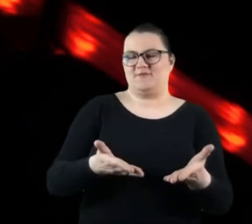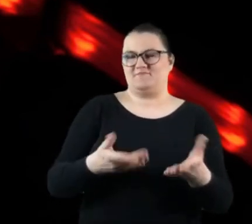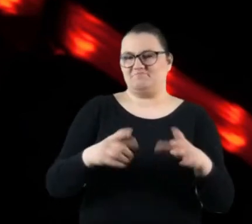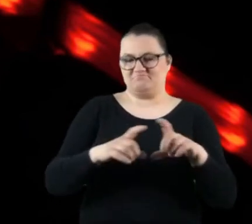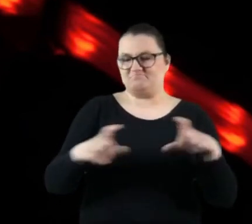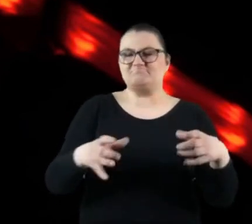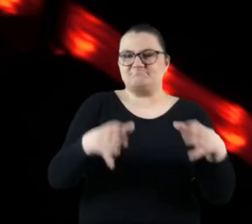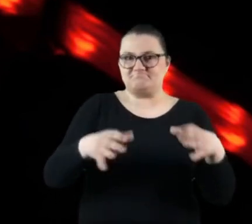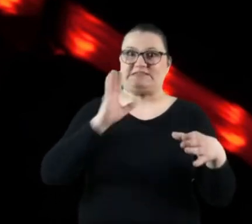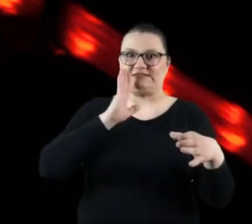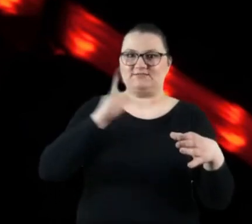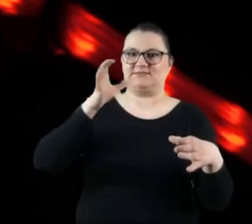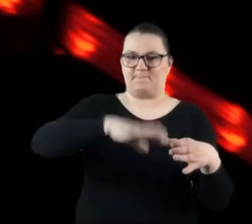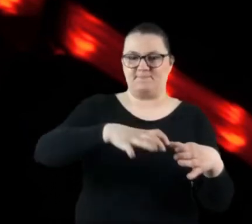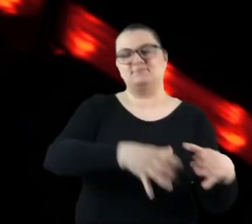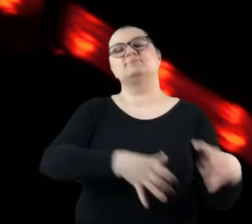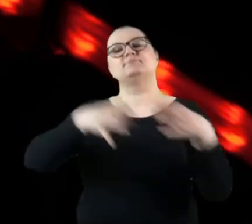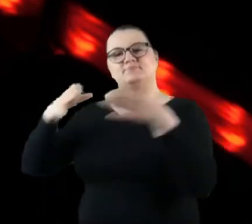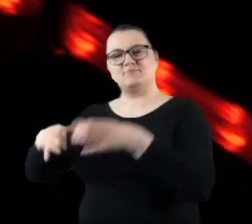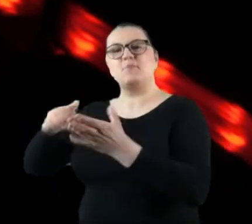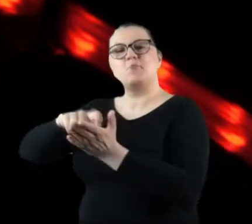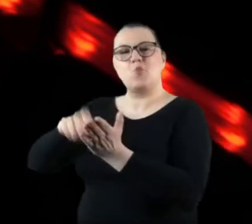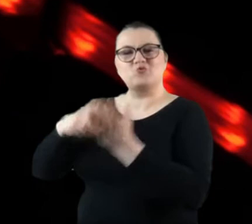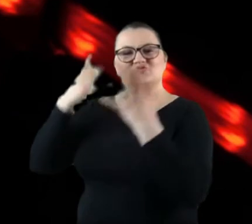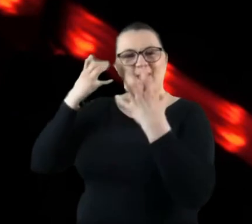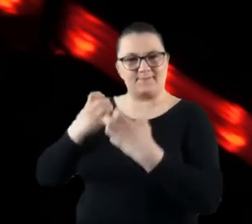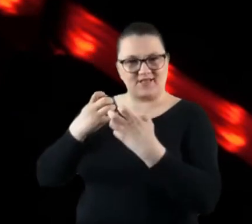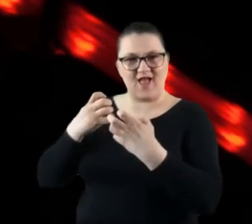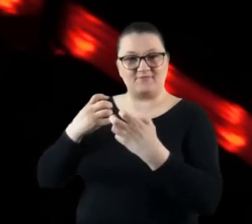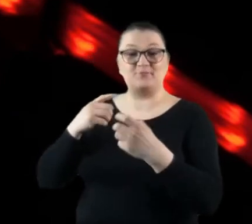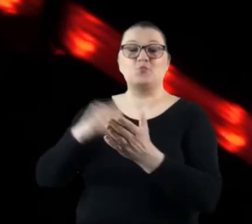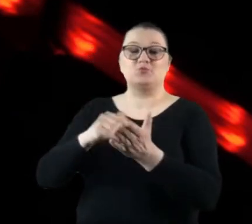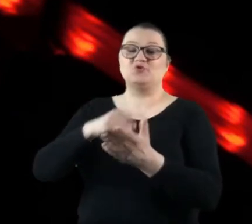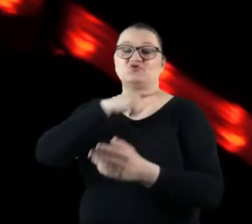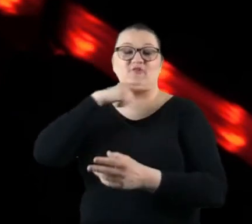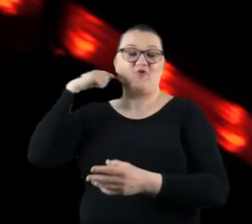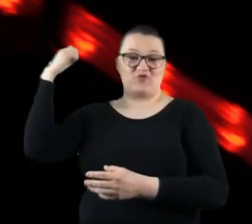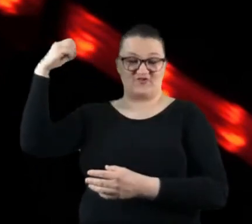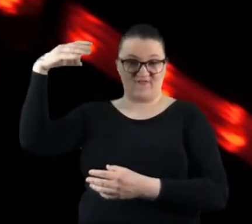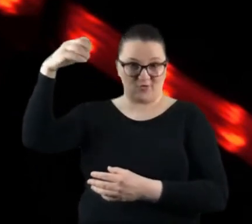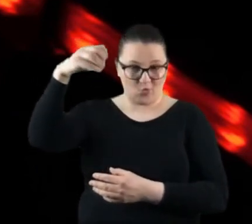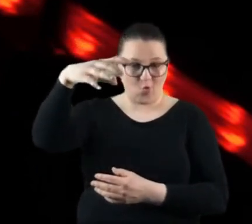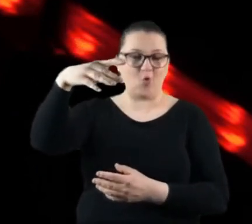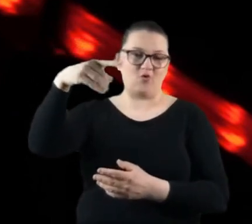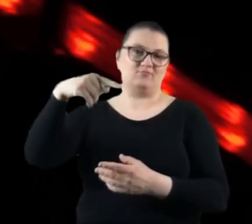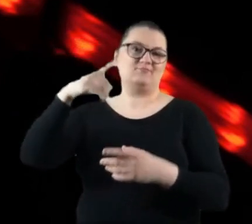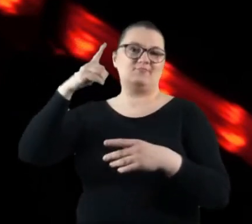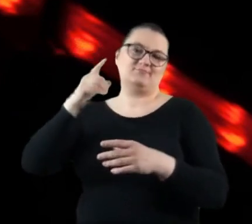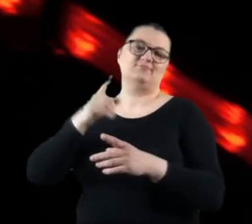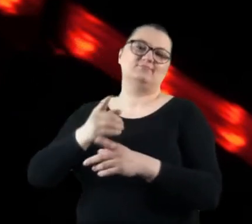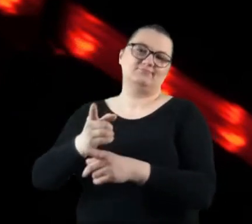Udajemy się do ciemni. W ciemni potrzebujemy czerwonego światła, który jest neutralny dla